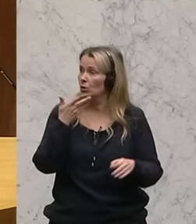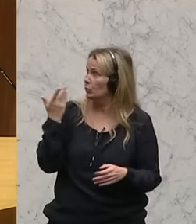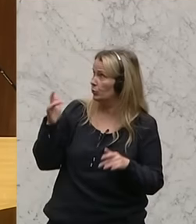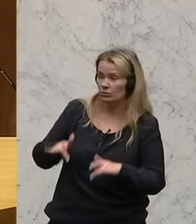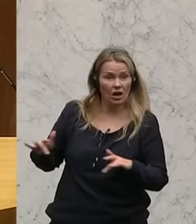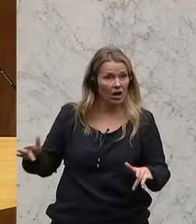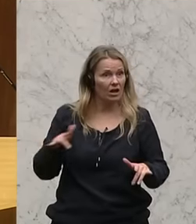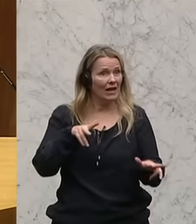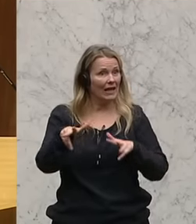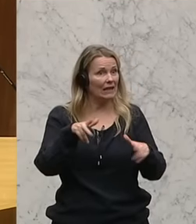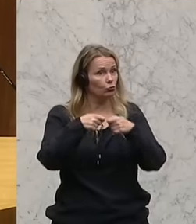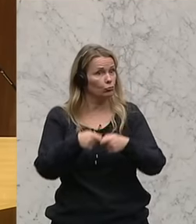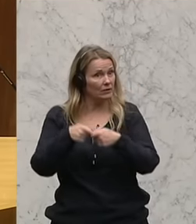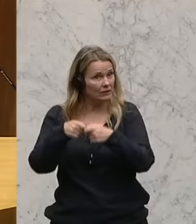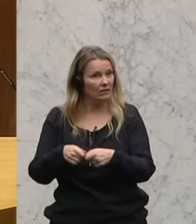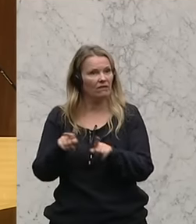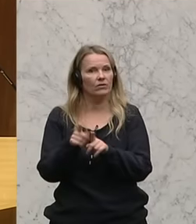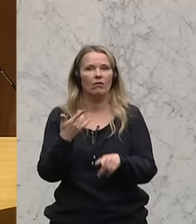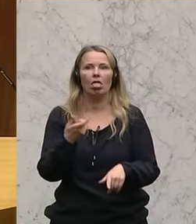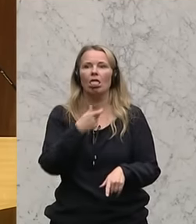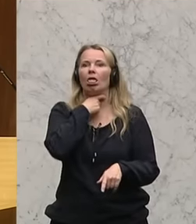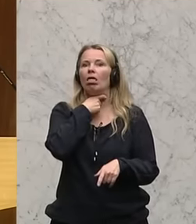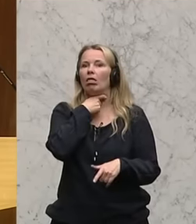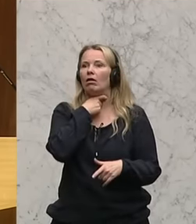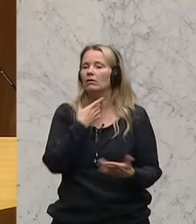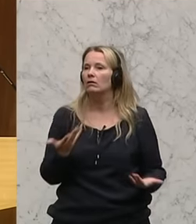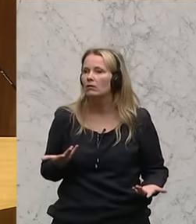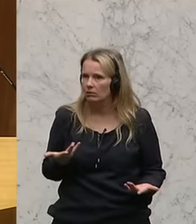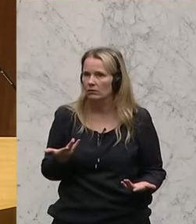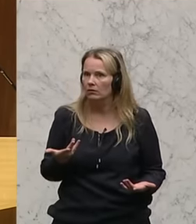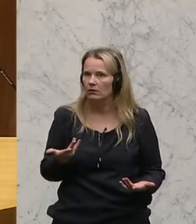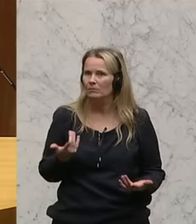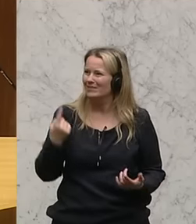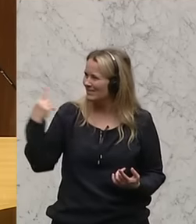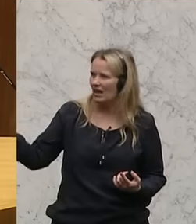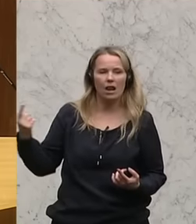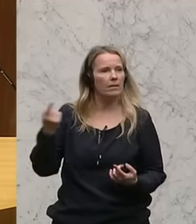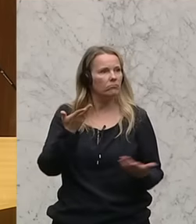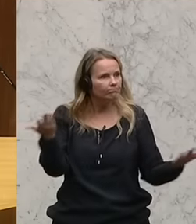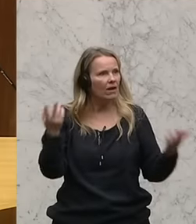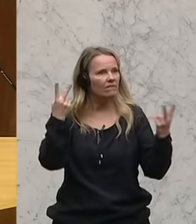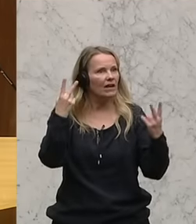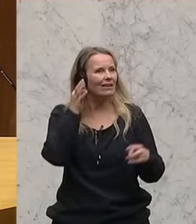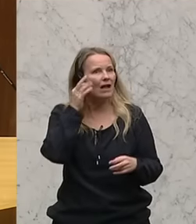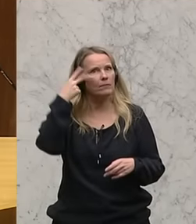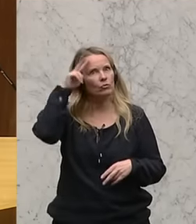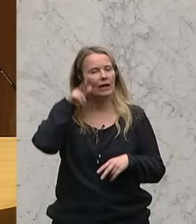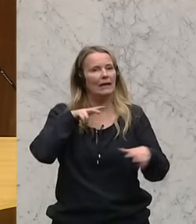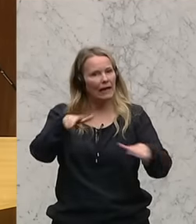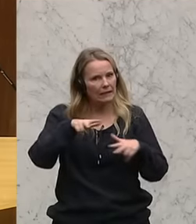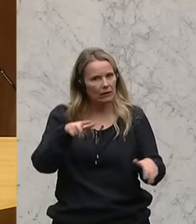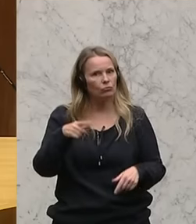Anwesenden Regierungsmitgliedern die Handschellen angelegt hat. Es wäre auch gleichzeitig an Ihnen gewesen, werte Damen und Herren der Regierung,